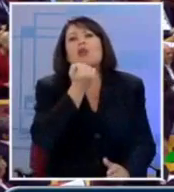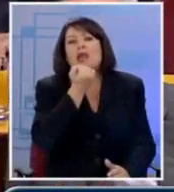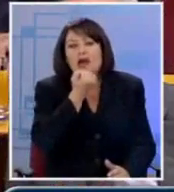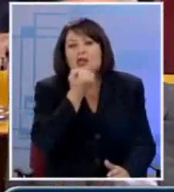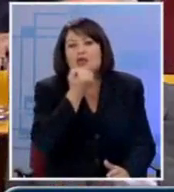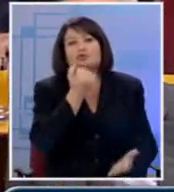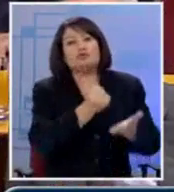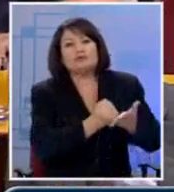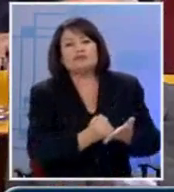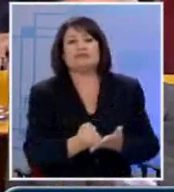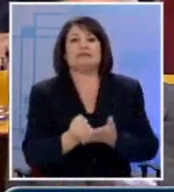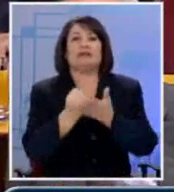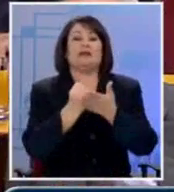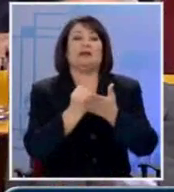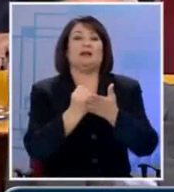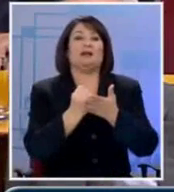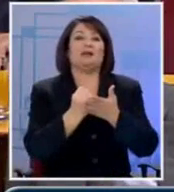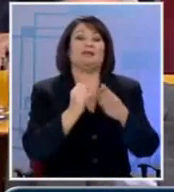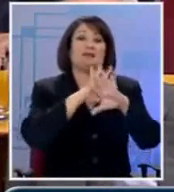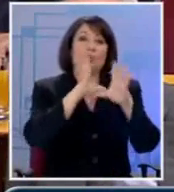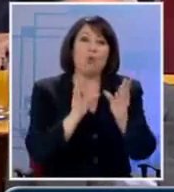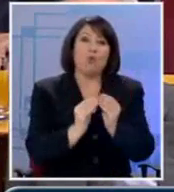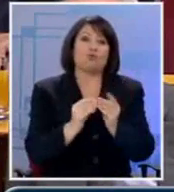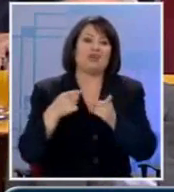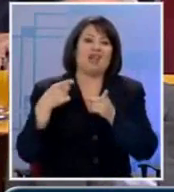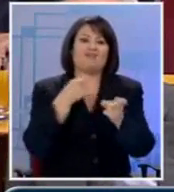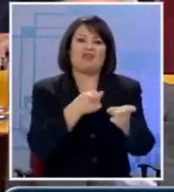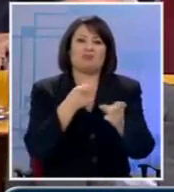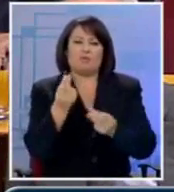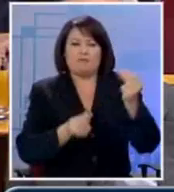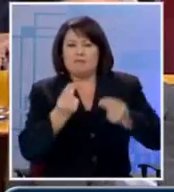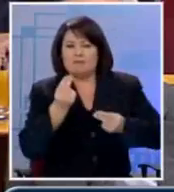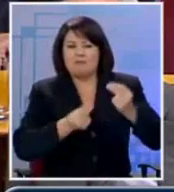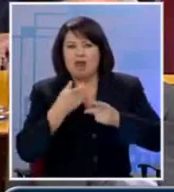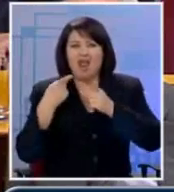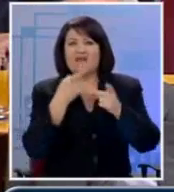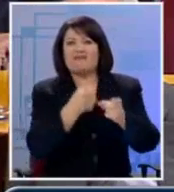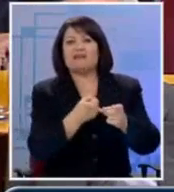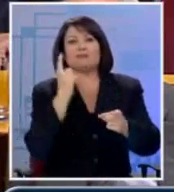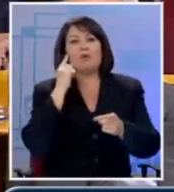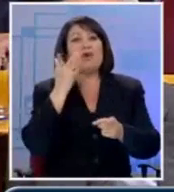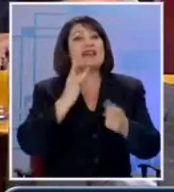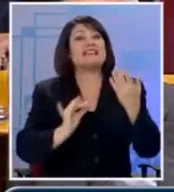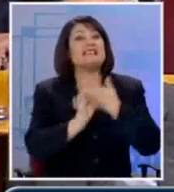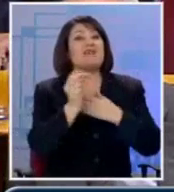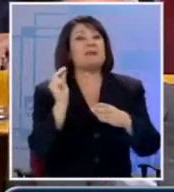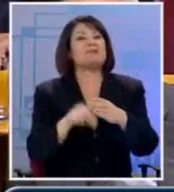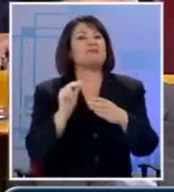στηρίξει όλους τους εκβιαστικούς υπολογισμούς του στις ψήφους της Χρυσής Αυγής.